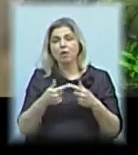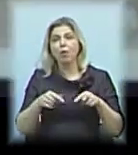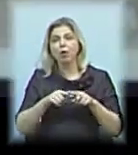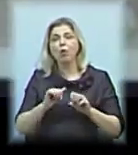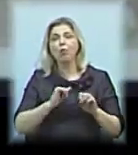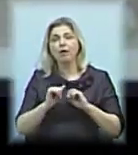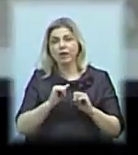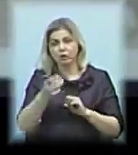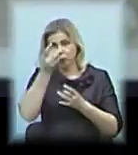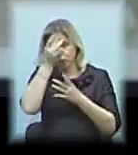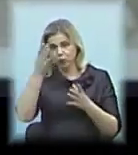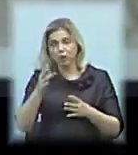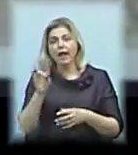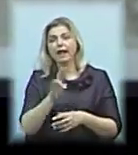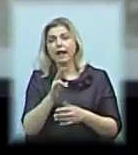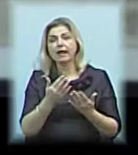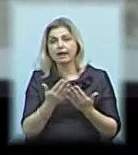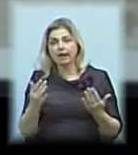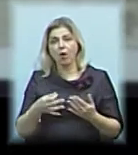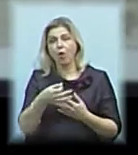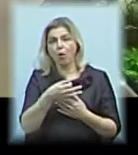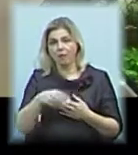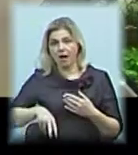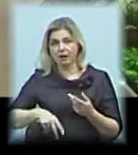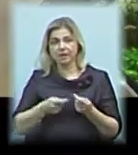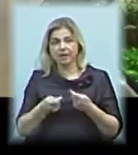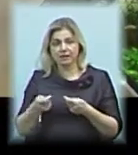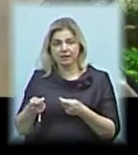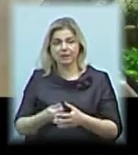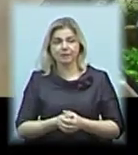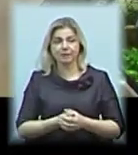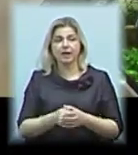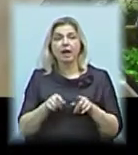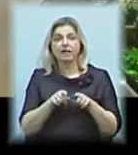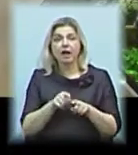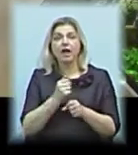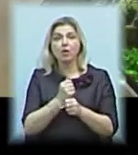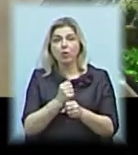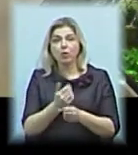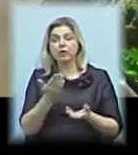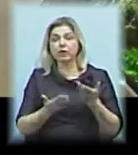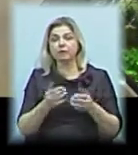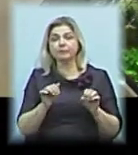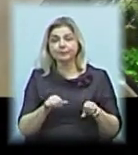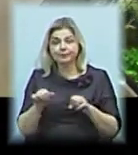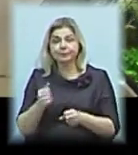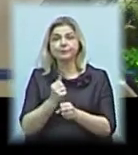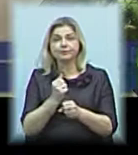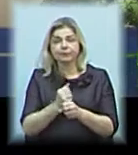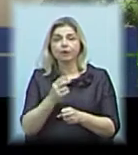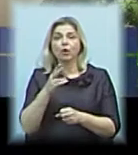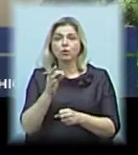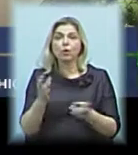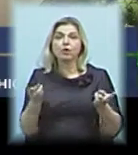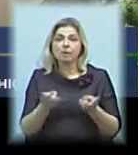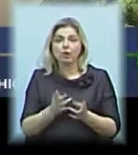культури, національностей та релігій обласної державної адміністрації. Такі роботи, якщо і можливо проводити, то необхідно